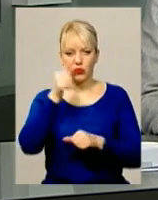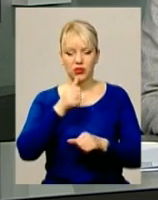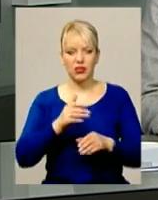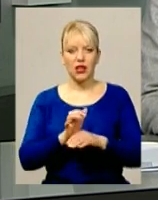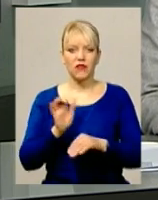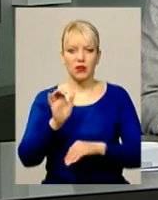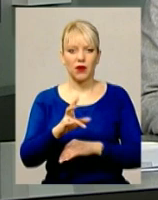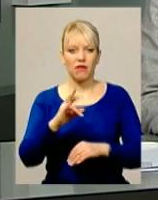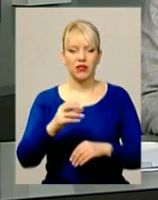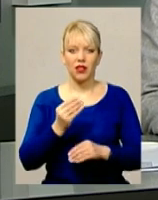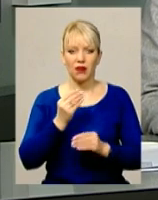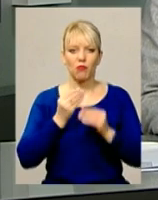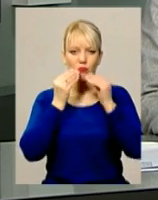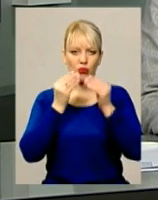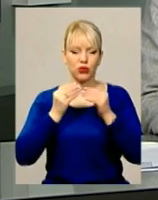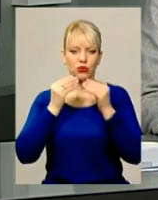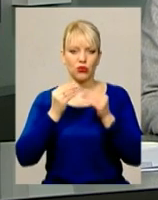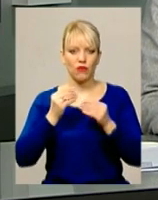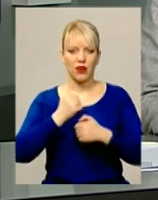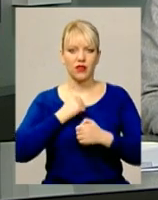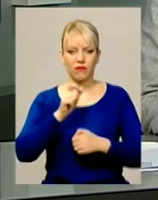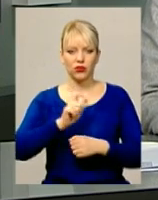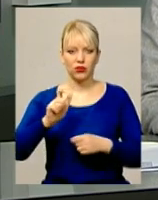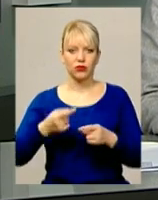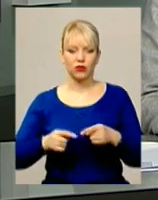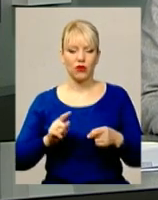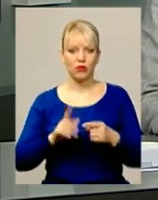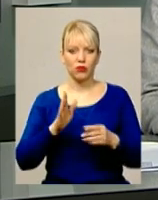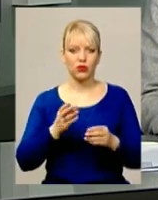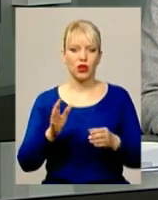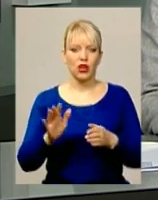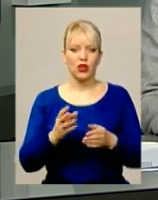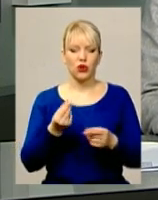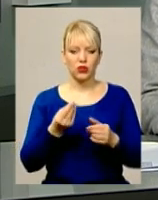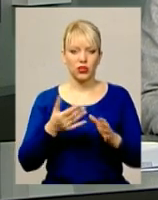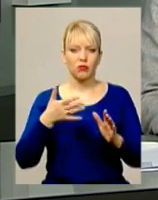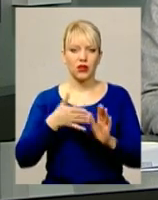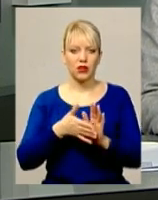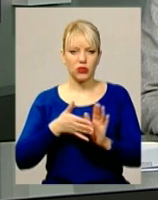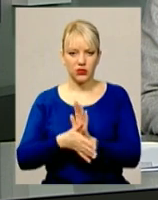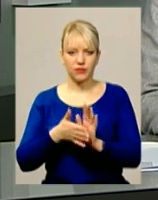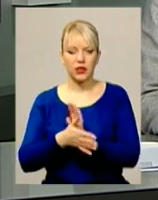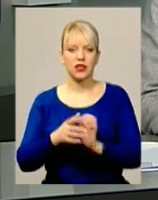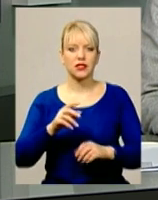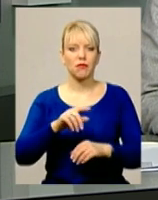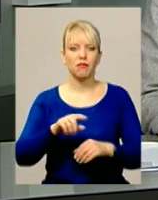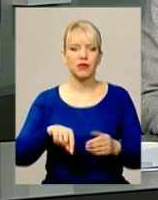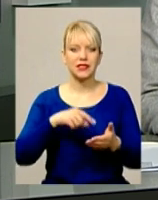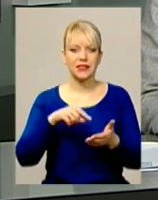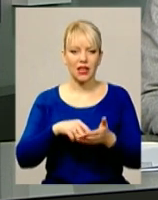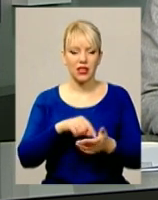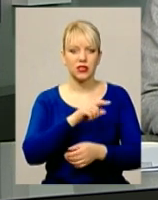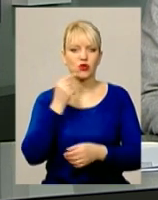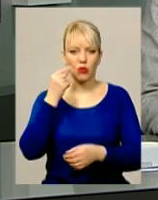зубопротезування військових. Розпоряджатиметься грошима обласна стоматологічна поліклініка. Зараз у черзі до лікарів-ортопедів